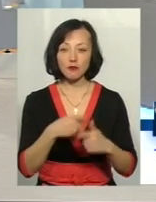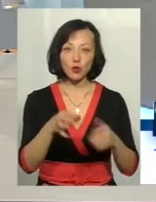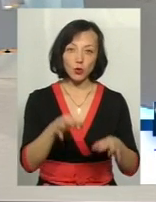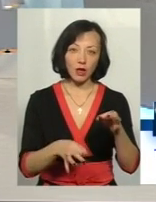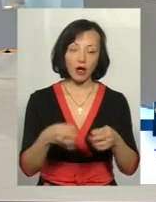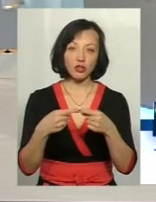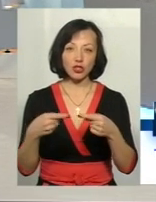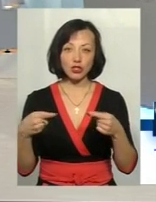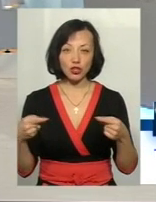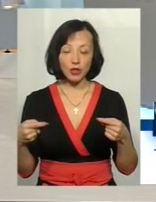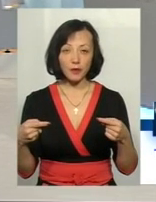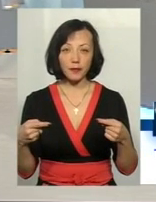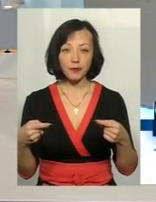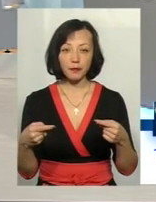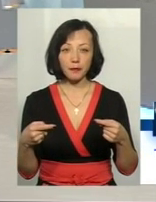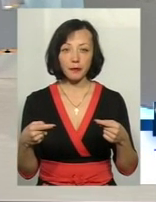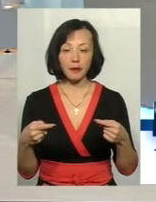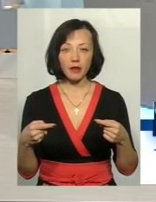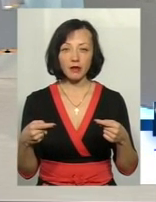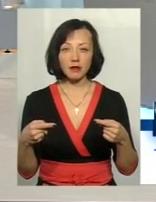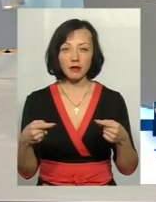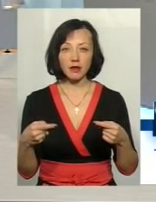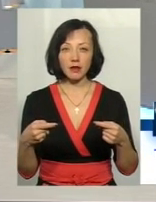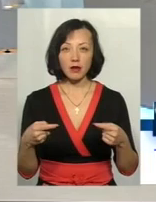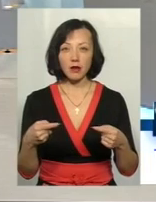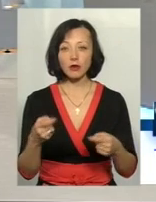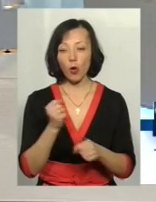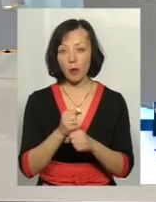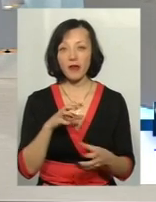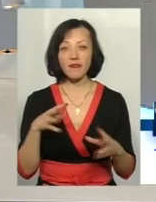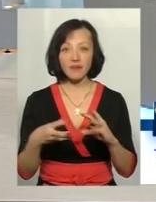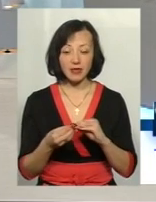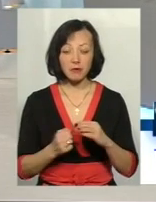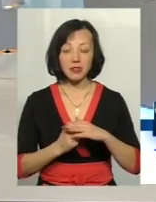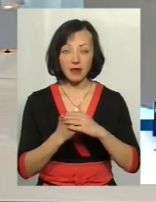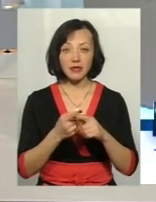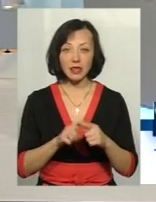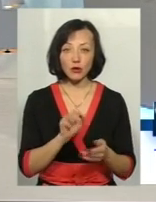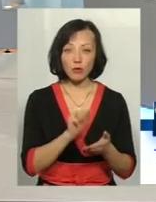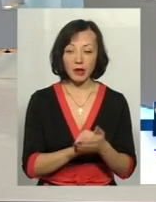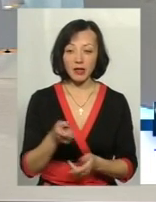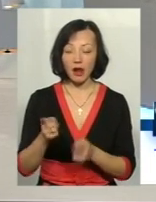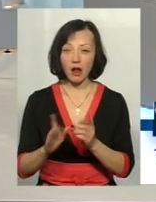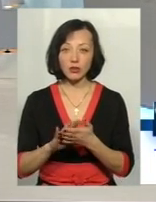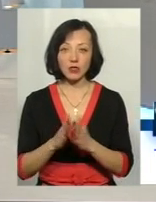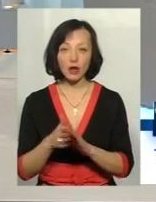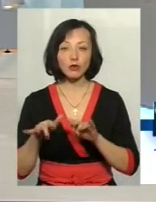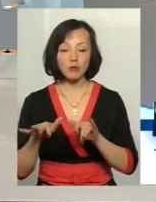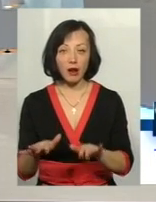перед іншими особами, чи в інших органах, приходить до висновку, що на підставі тих документів і тої реальної стану справ,